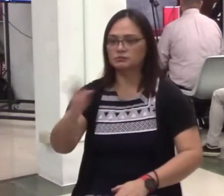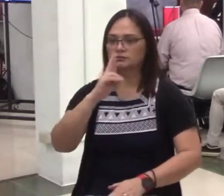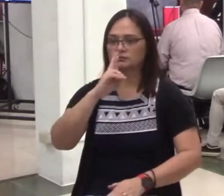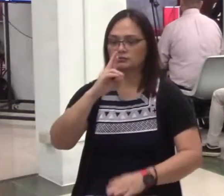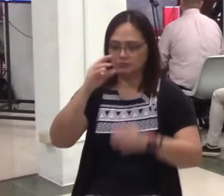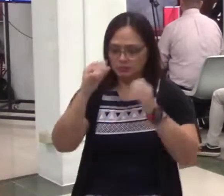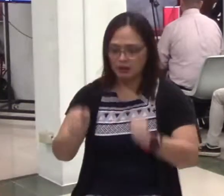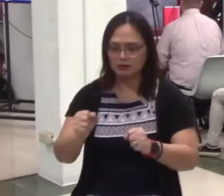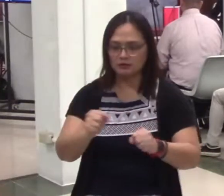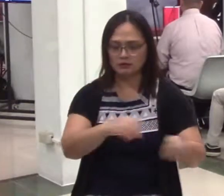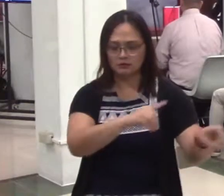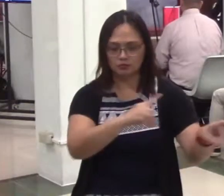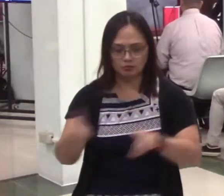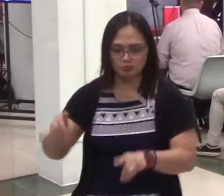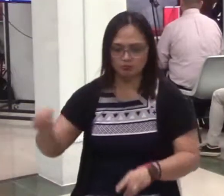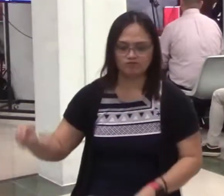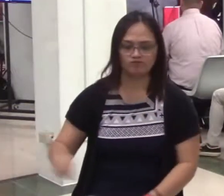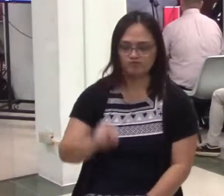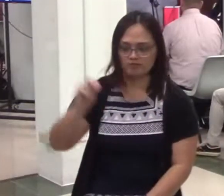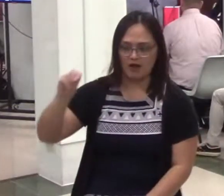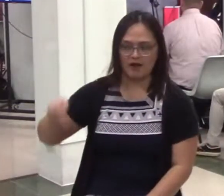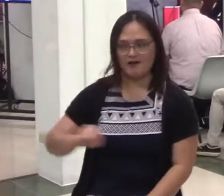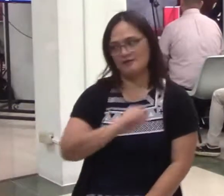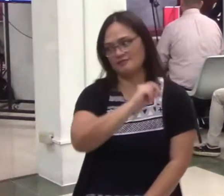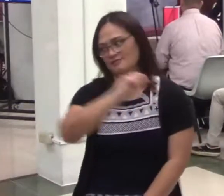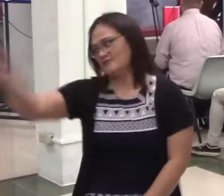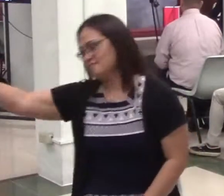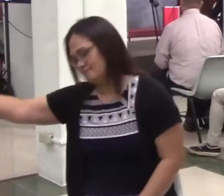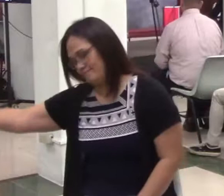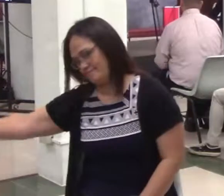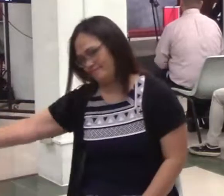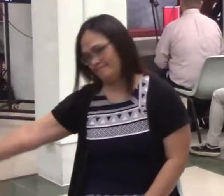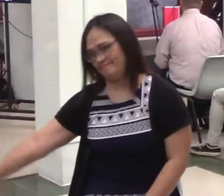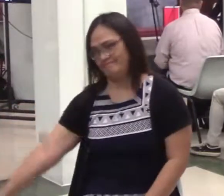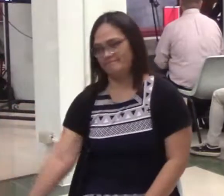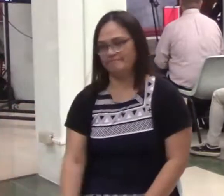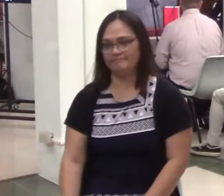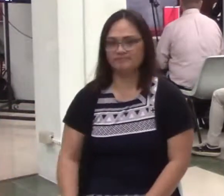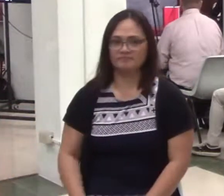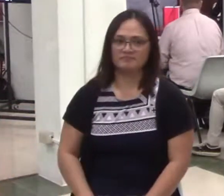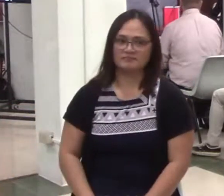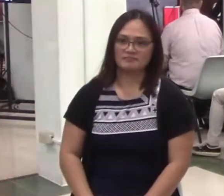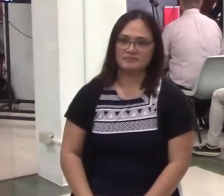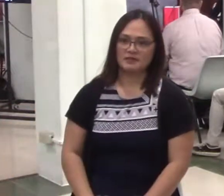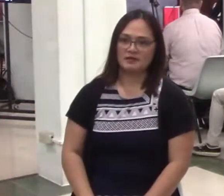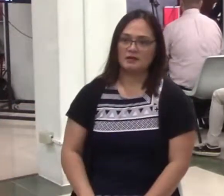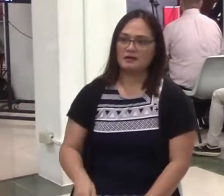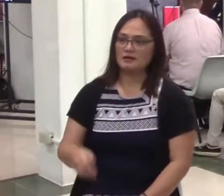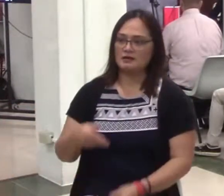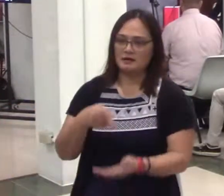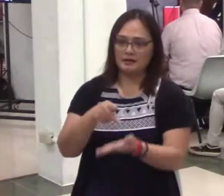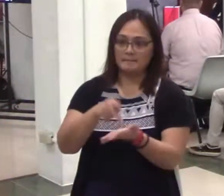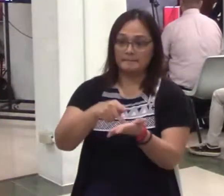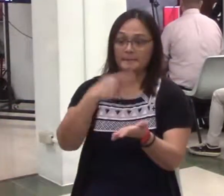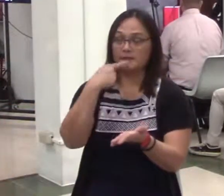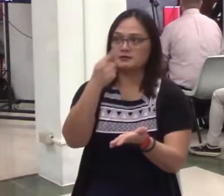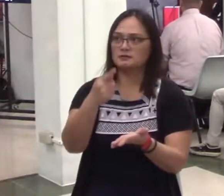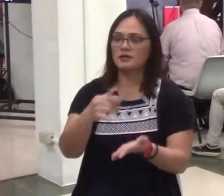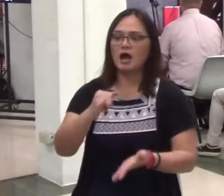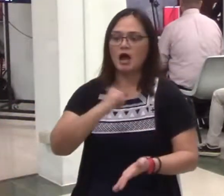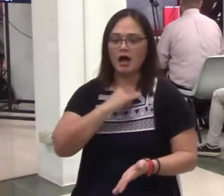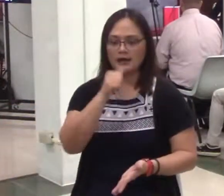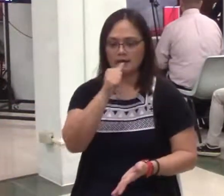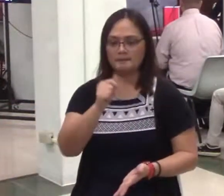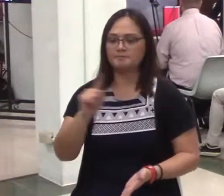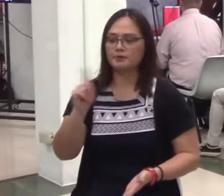do nothing. And what the Apostle Paul said is this, I am what